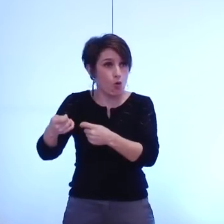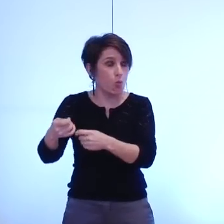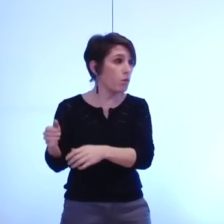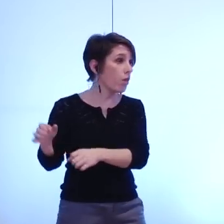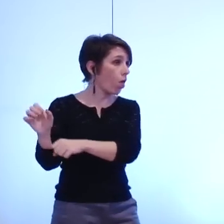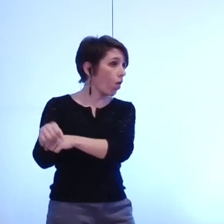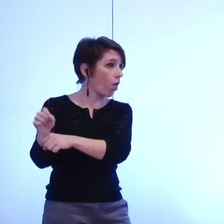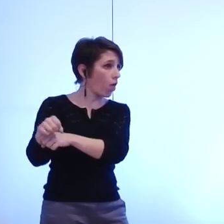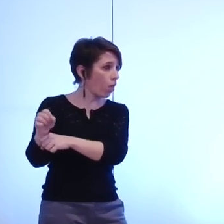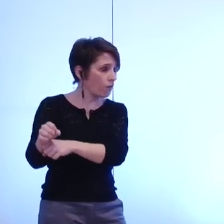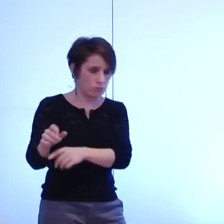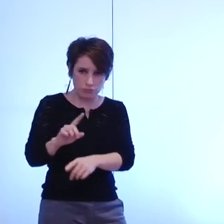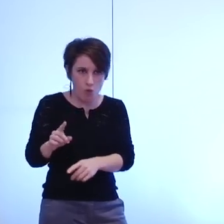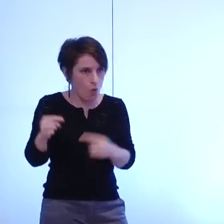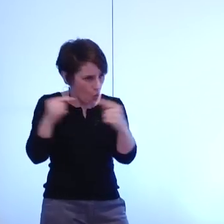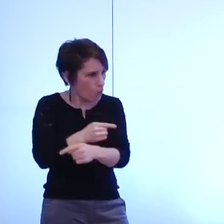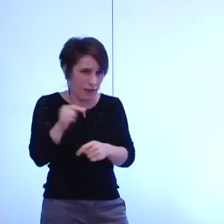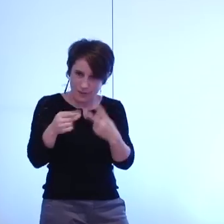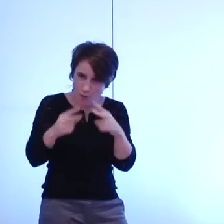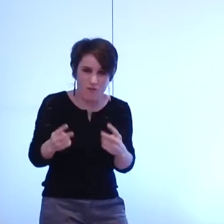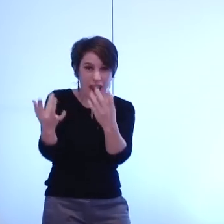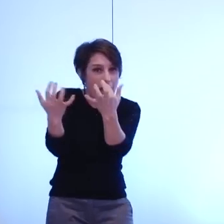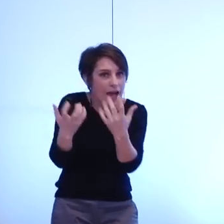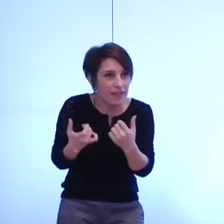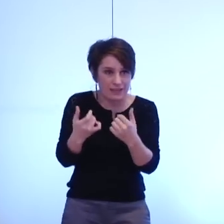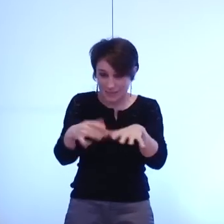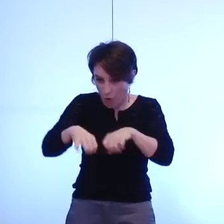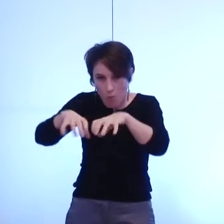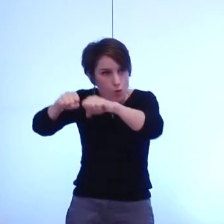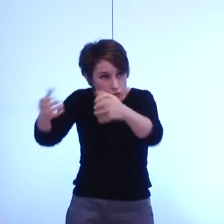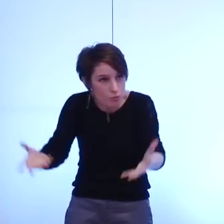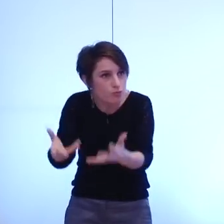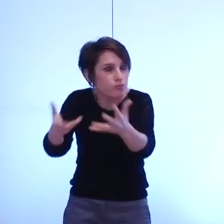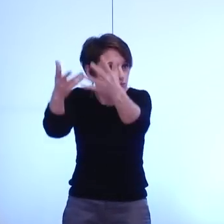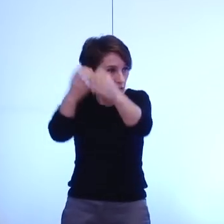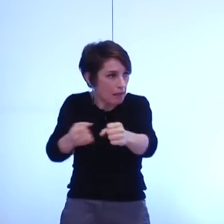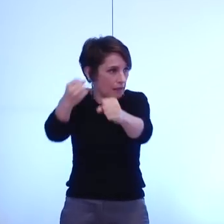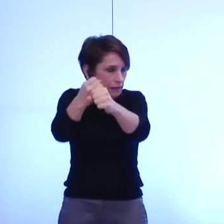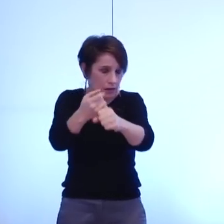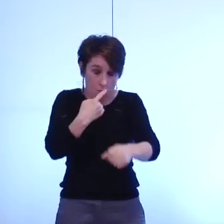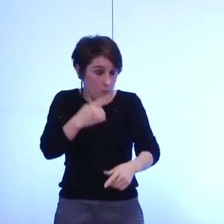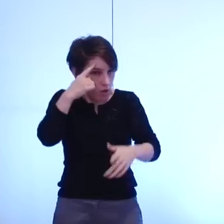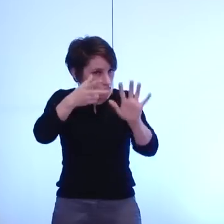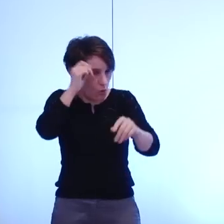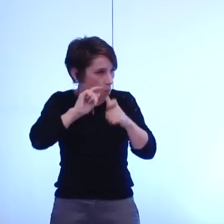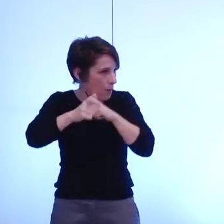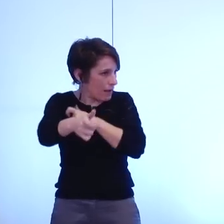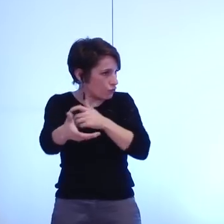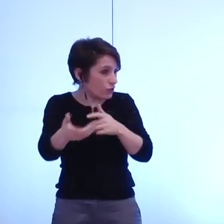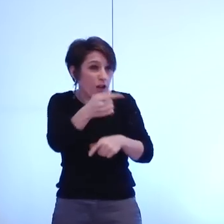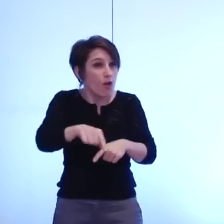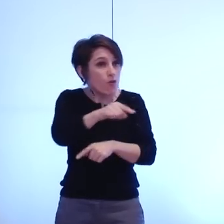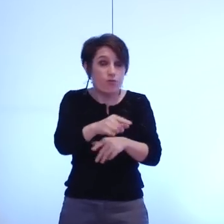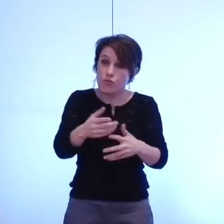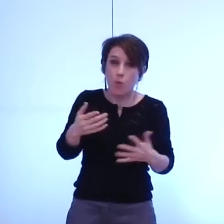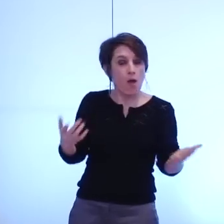'être plus attractif d'être plus forte et donc plus dynamique et plus créatrice d'emplois je ne comprends pas cette logique qui est la vôtre de vouloir vous amputer